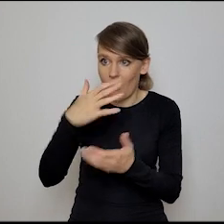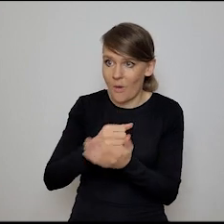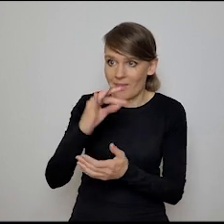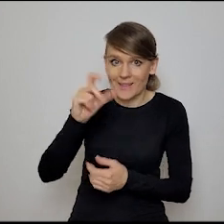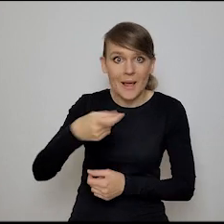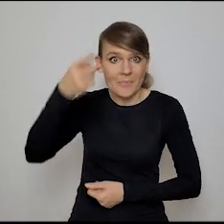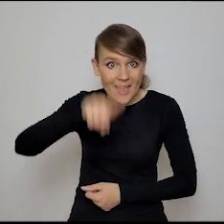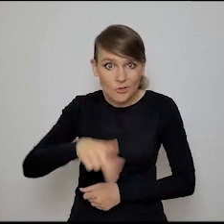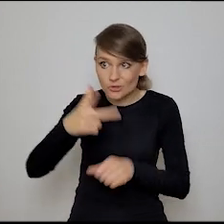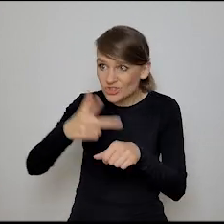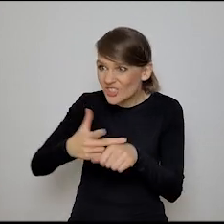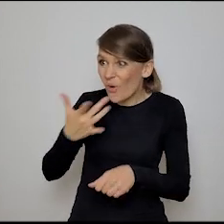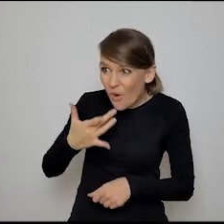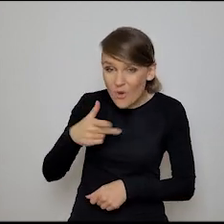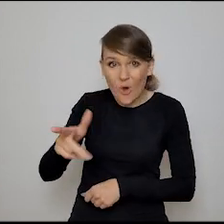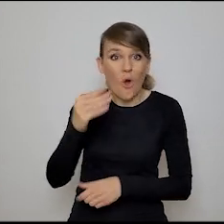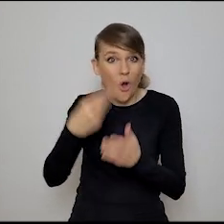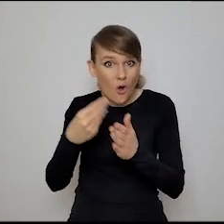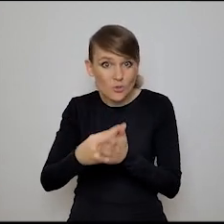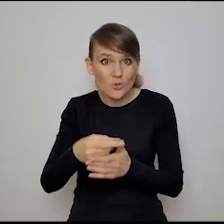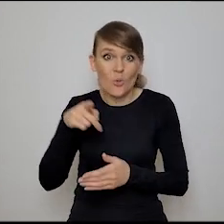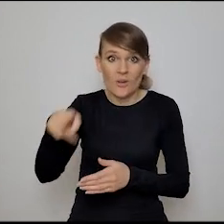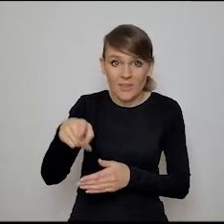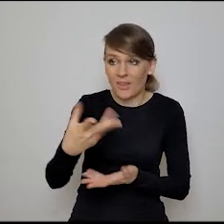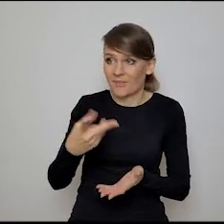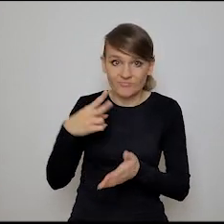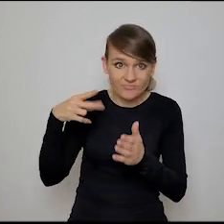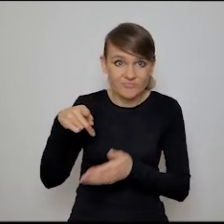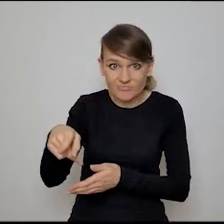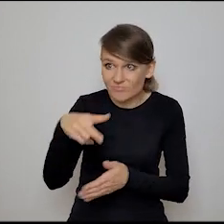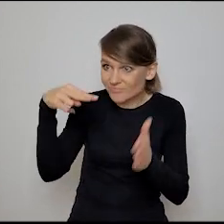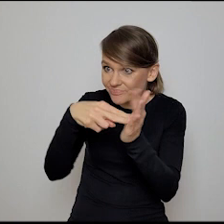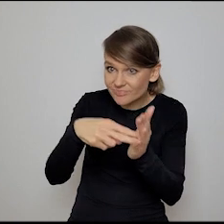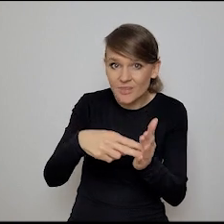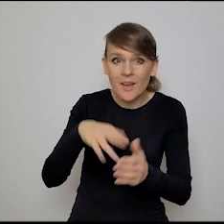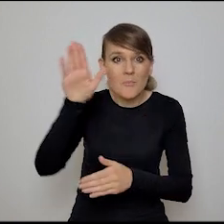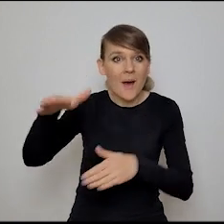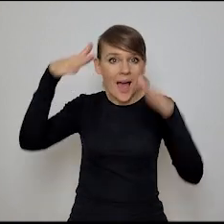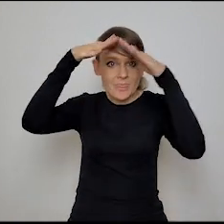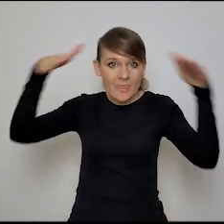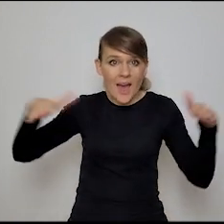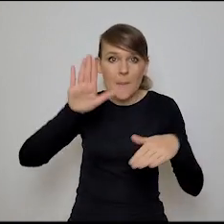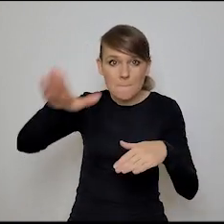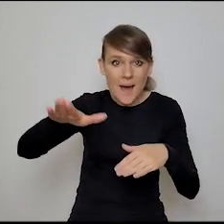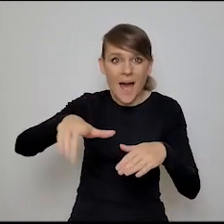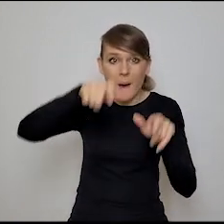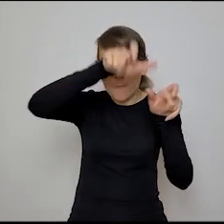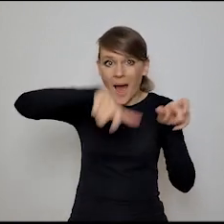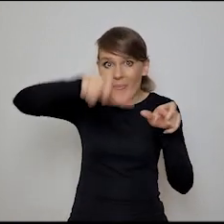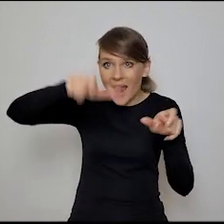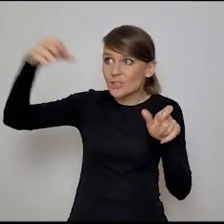tej Tesli przez miesiąc, bo tyle ich będzie kosztowało ładowanie tej, że mając na dachach, wiesz, panele słoneczne, to myślę,